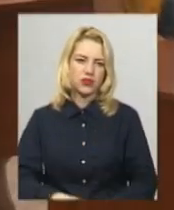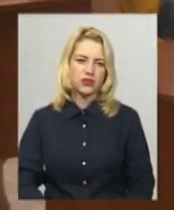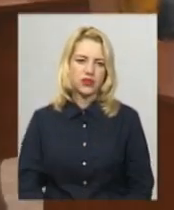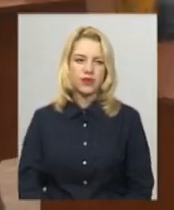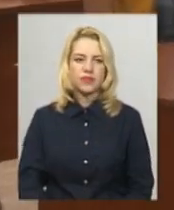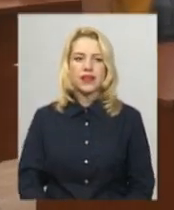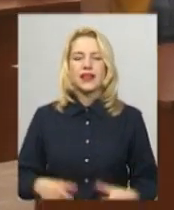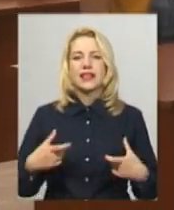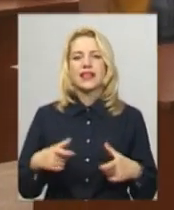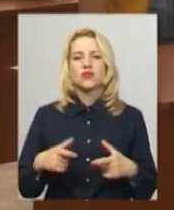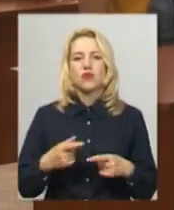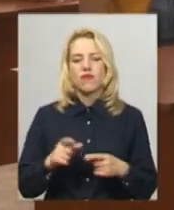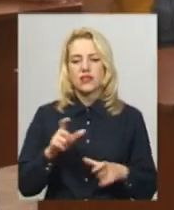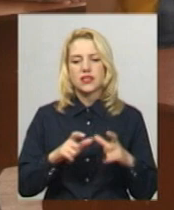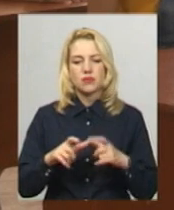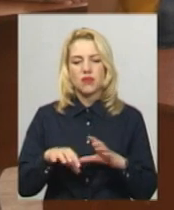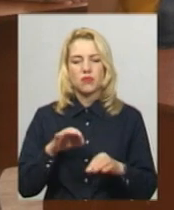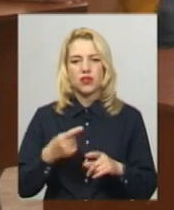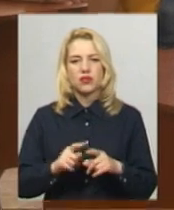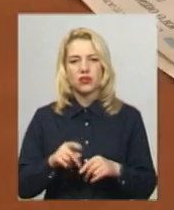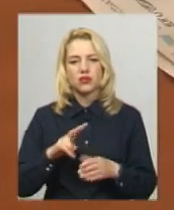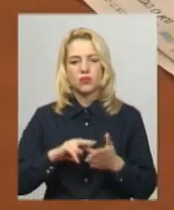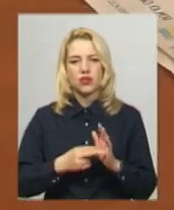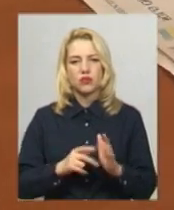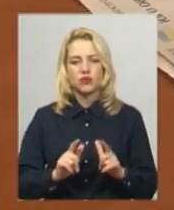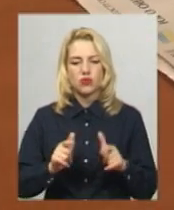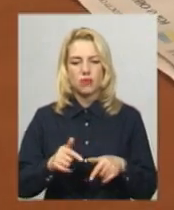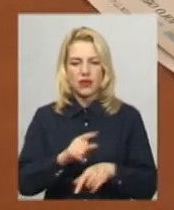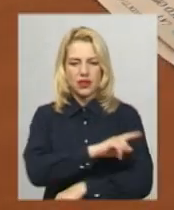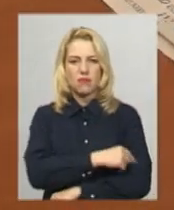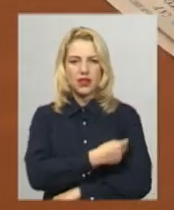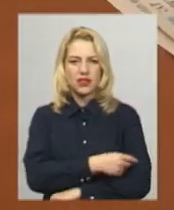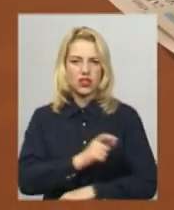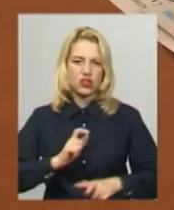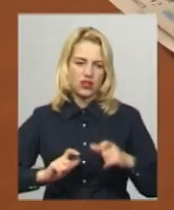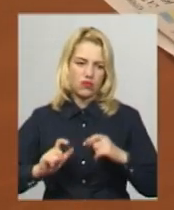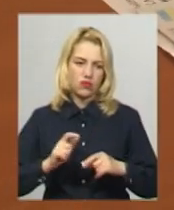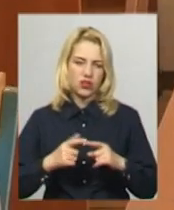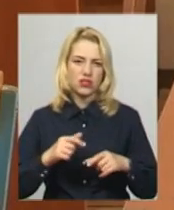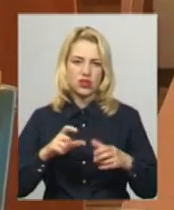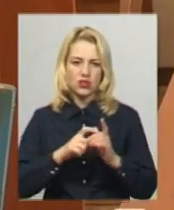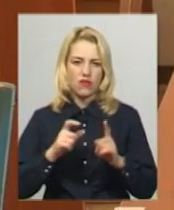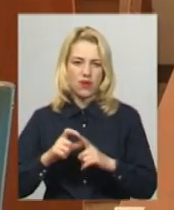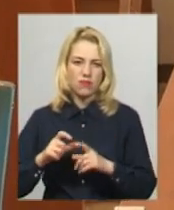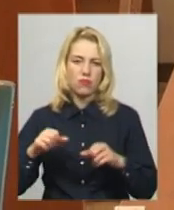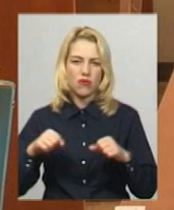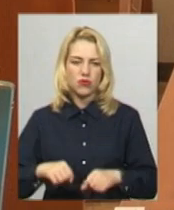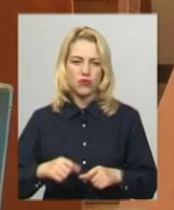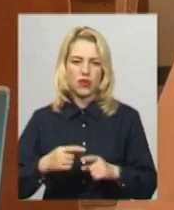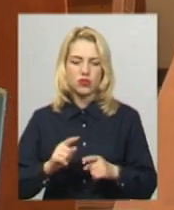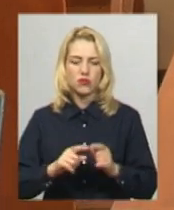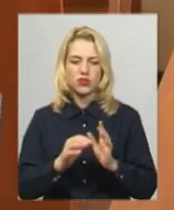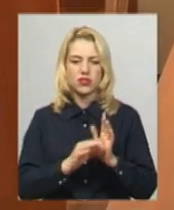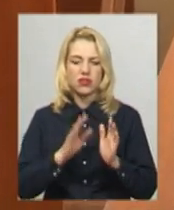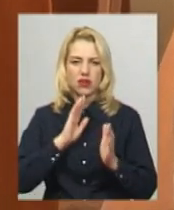Тестування з хімії обирають ті учасники ЗНО, котрі планують вступати до медичних вузів. За словами уповноваженої особи Українського центру оцінювання